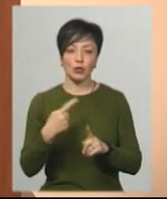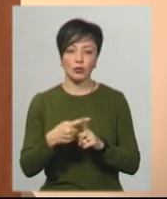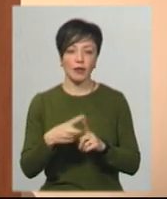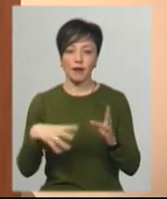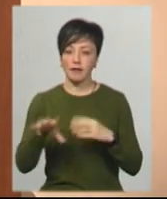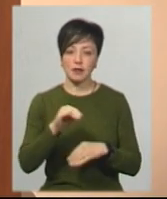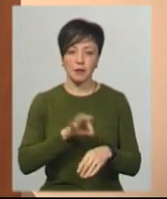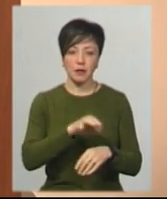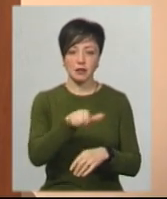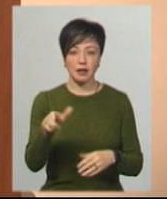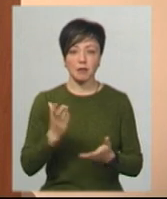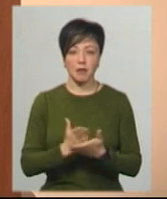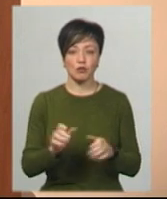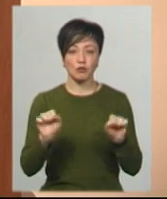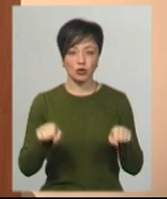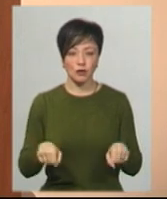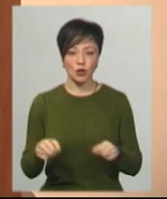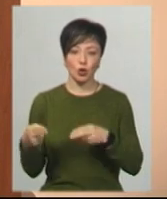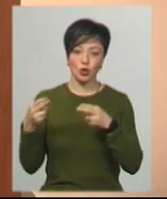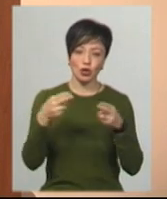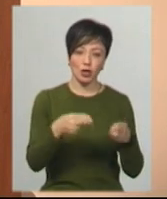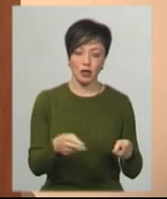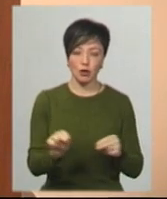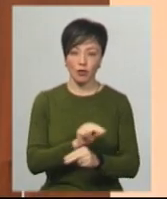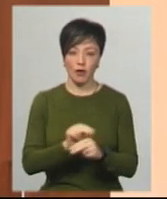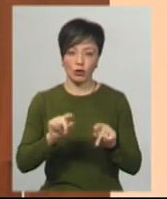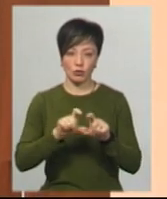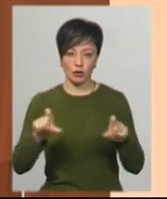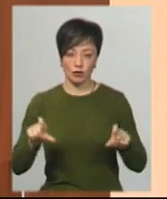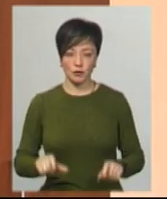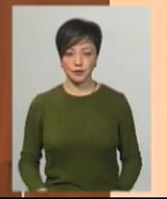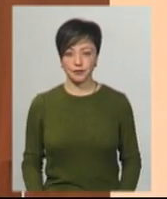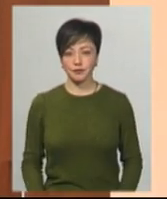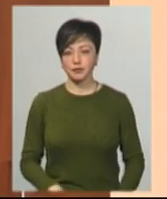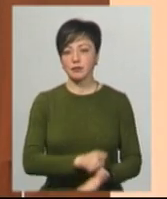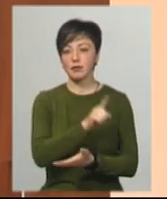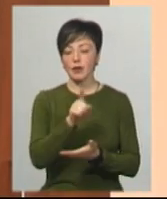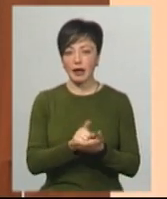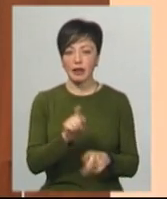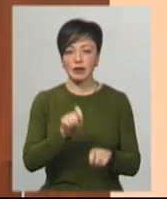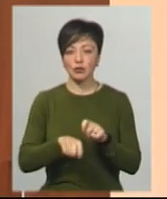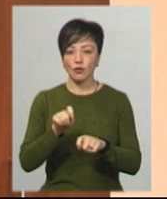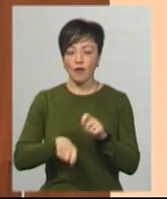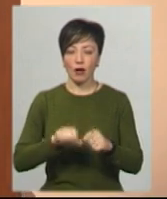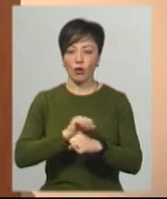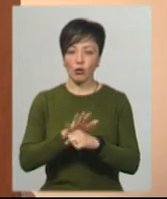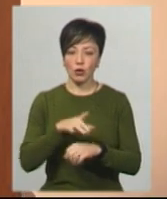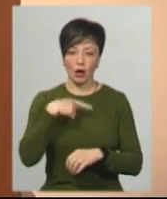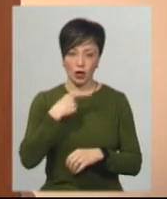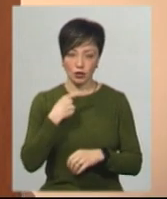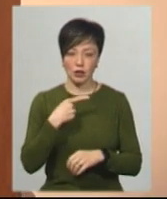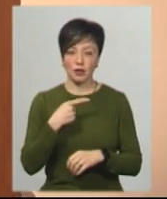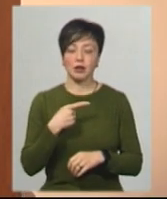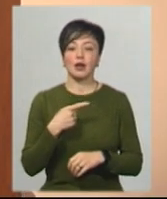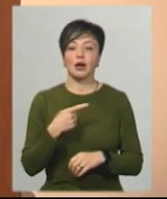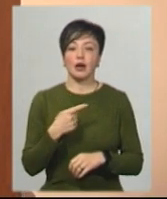не всі пацієнти мали можливості доїжджати до лікувальної установи. Про обов'язкове тестування на COVID-19 каже. Нами